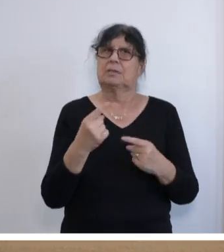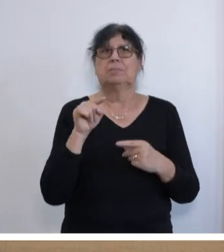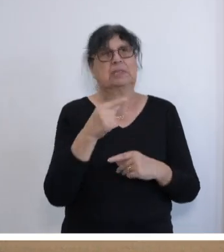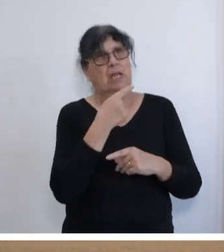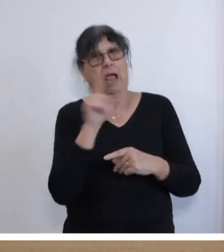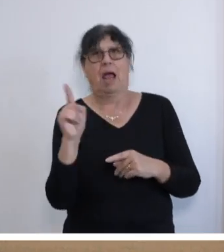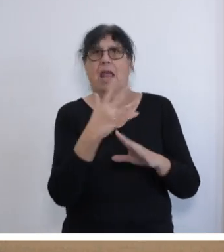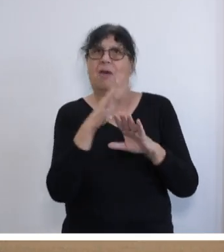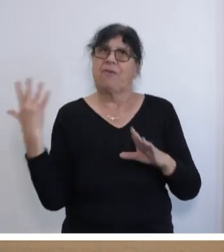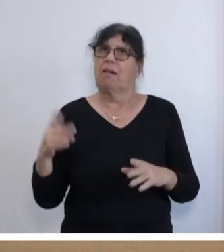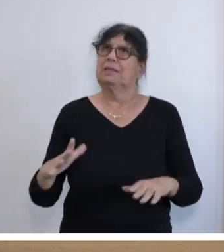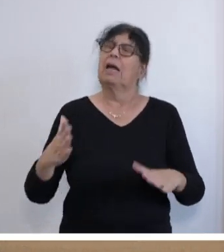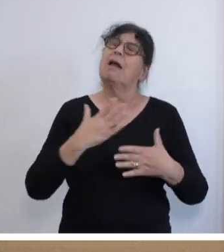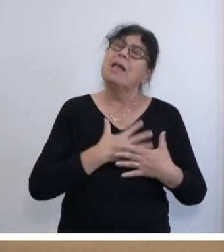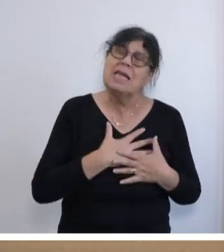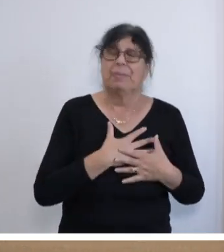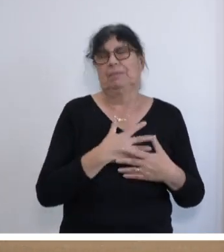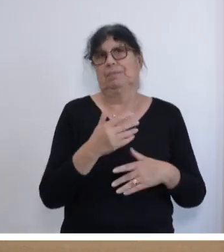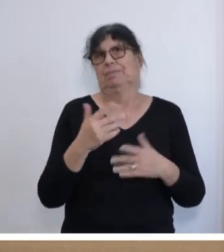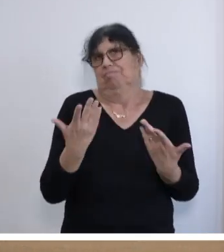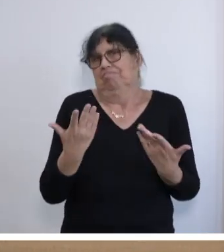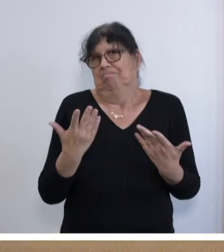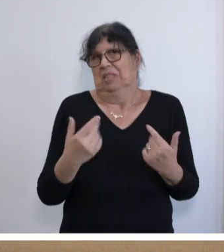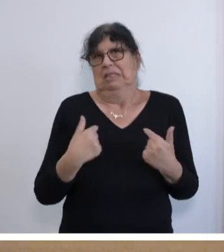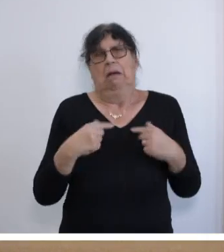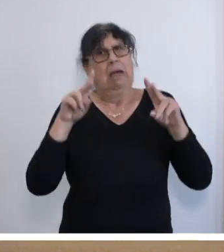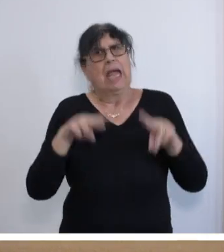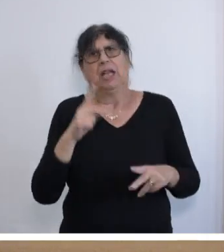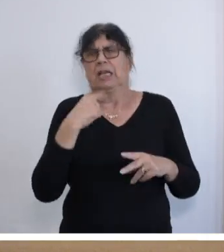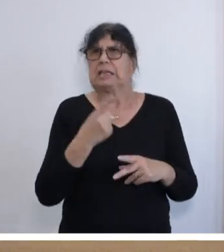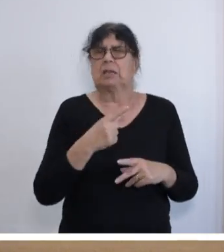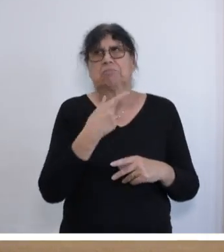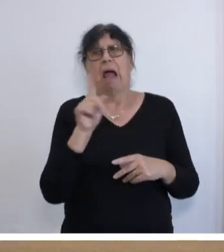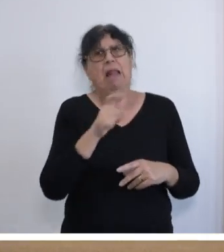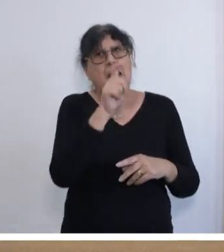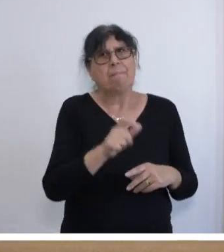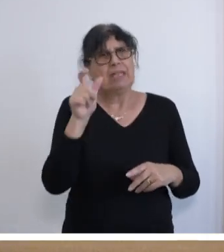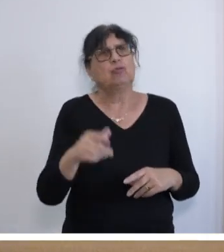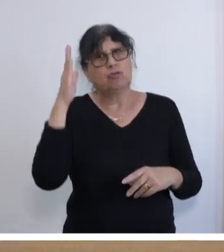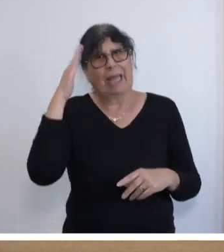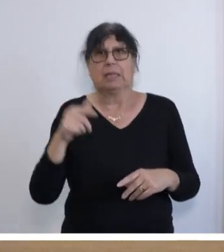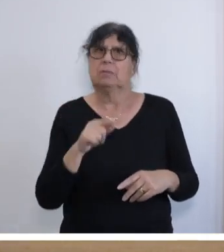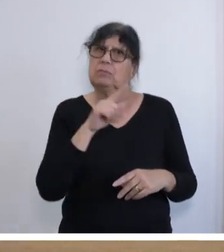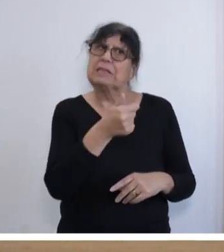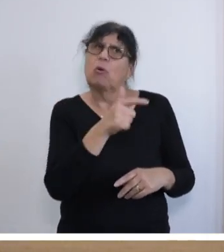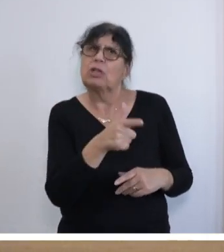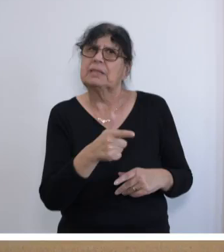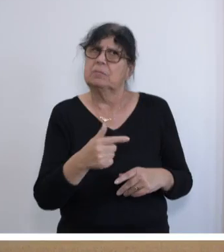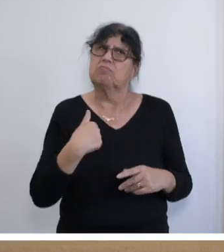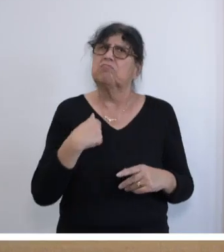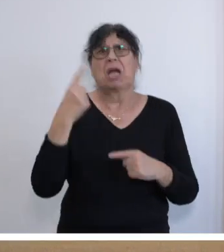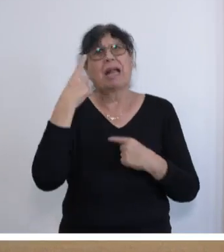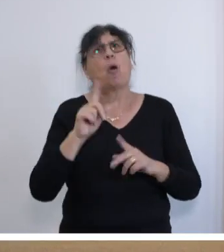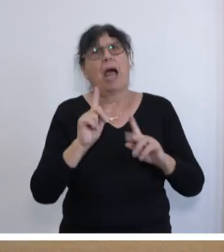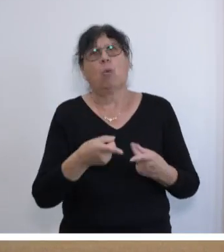den Wald sehr lieben und ihn schätzen. Und ehrlich gesagt, da ich Sie auch alle menschlich kenne und Sie auch schätze, nehme ich Ihnen das auch alles ab. Ich frage mich